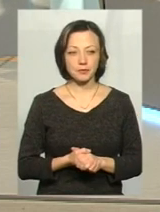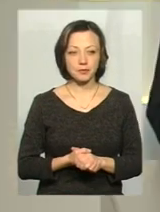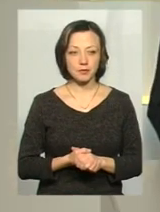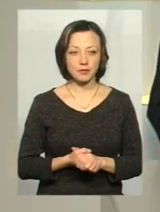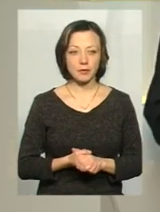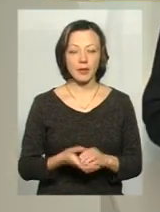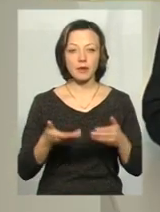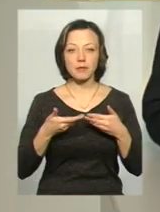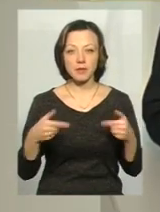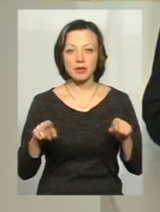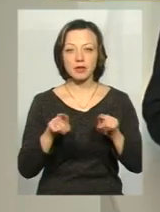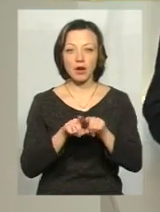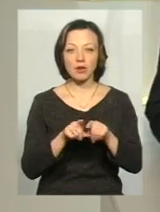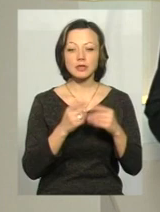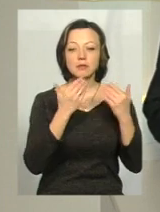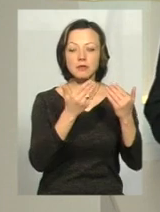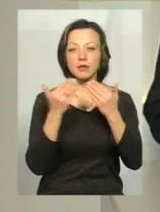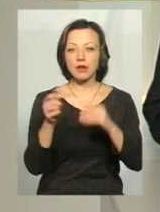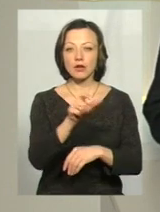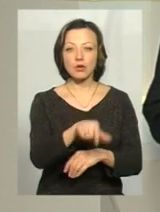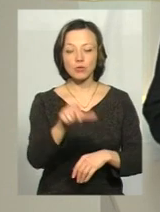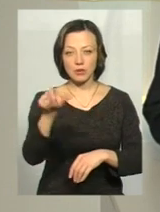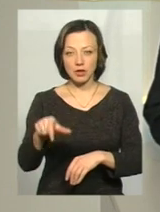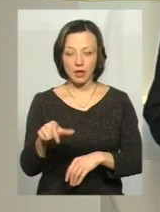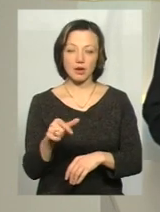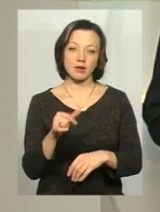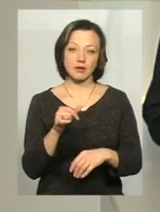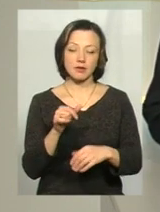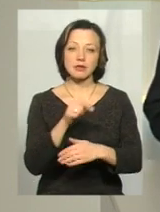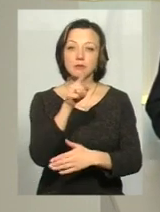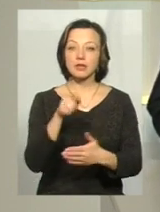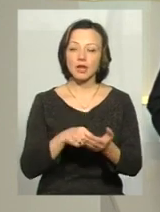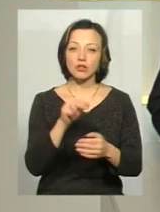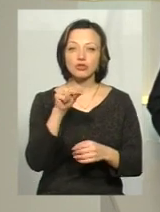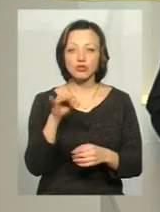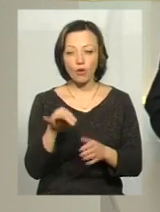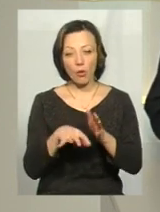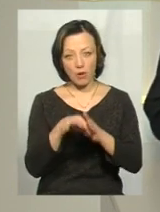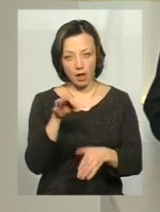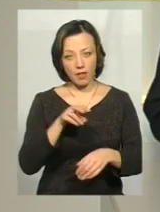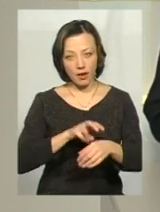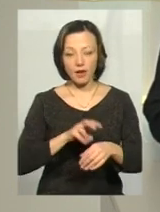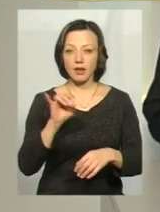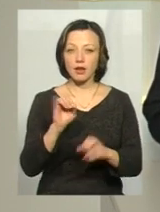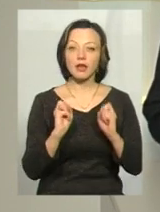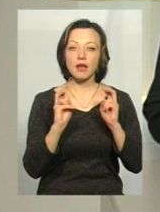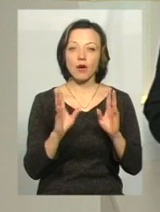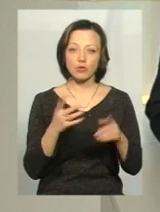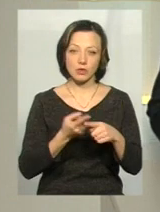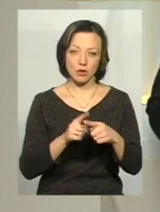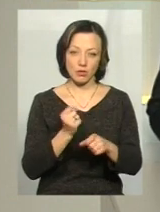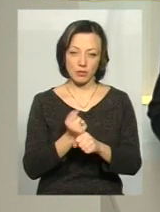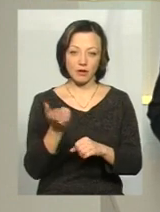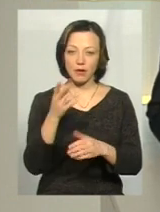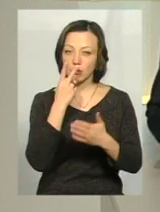Наталія. Ми також вийшли на вулиці Хмельницького і запитали в наших краян, чи вони вже обрали лікаря і як будуть це робити?